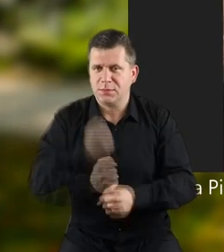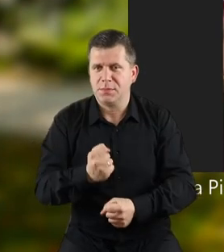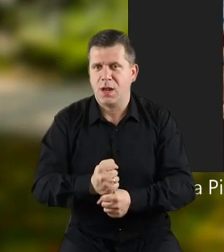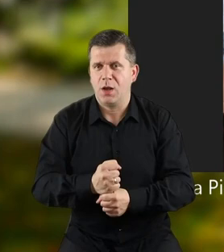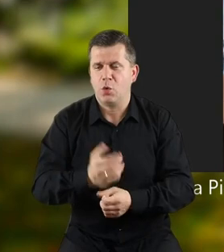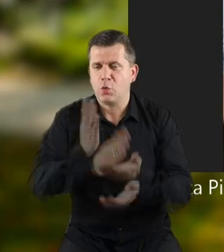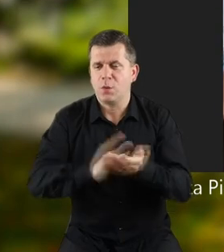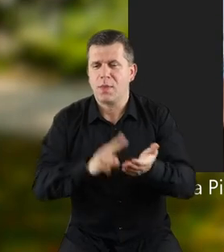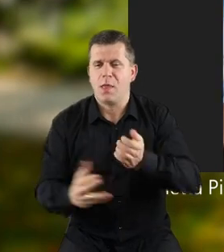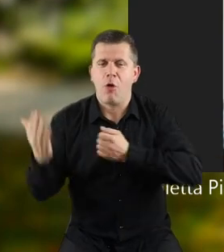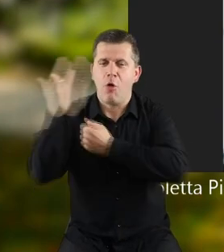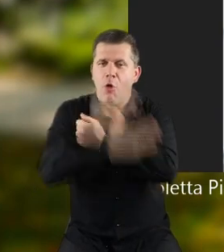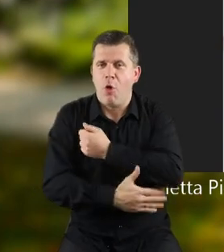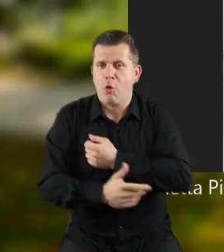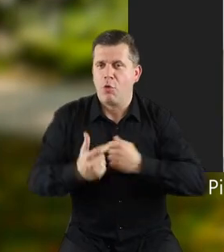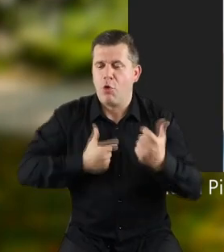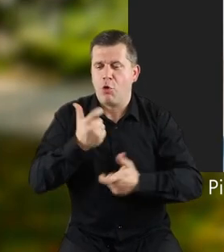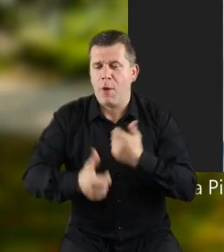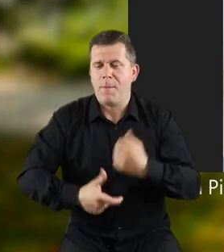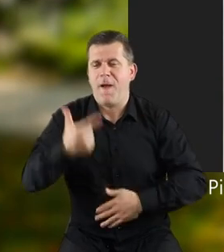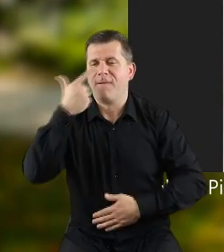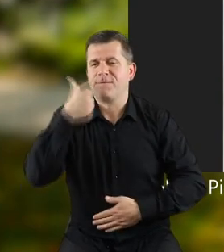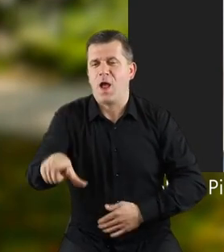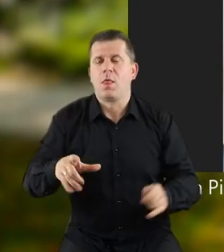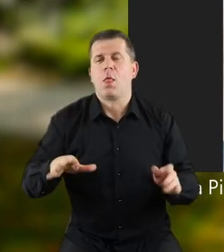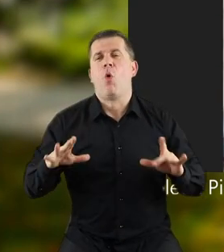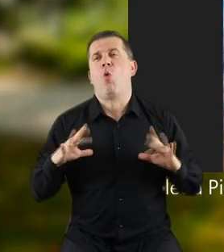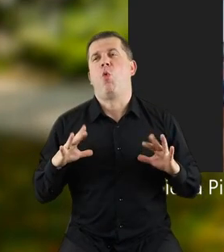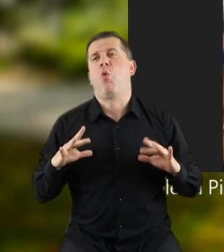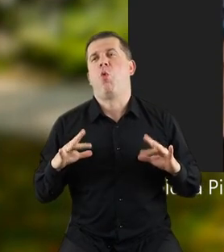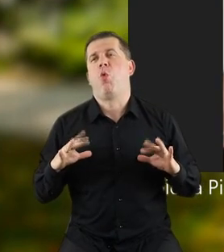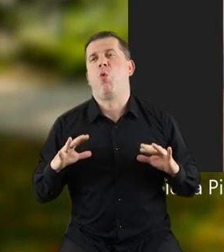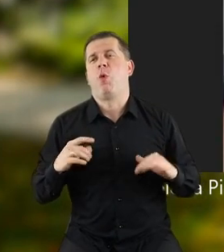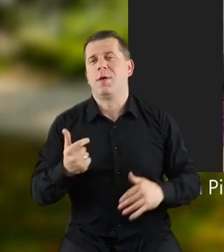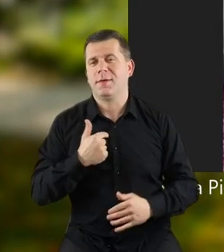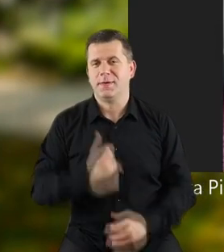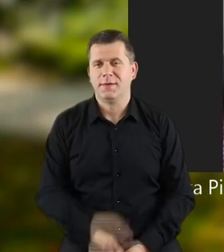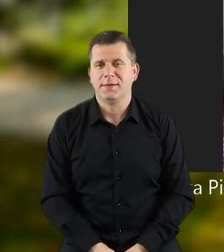pracy już ten koniec i wtedy robię sobie dwa tygodnie wolnego.